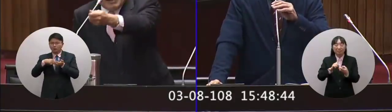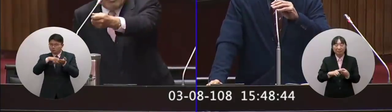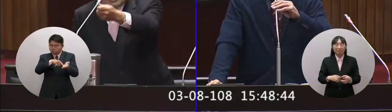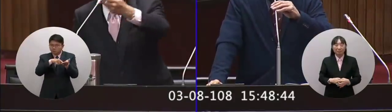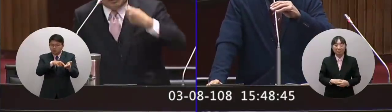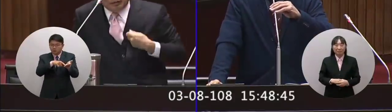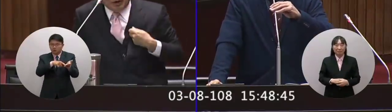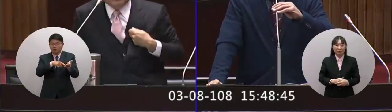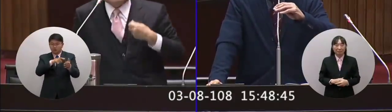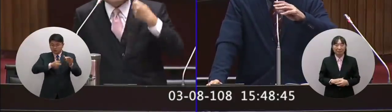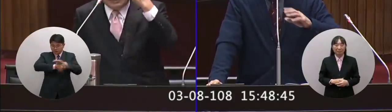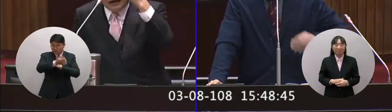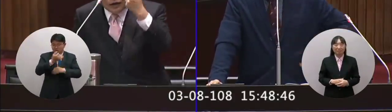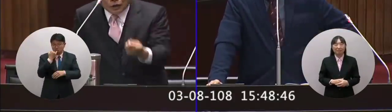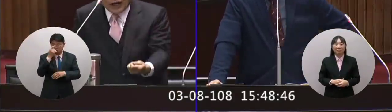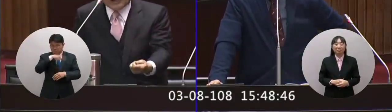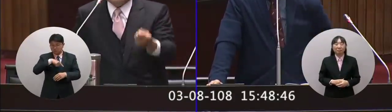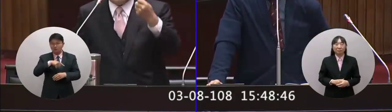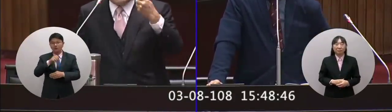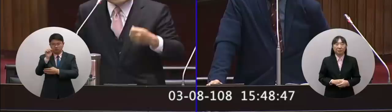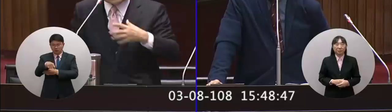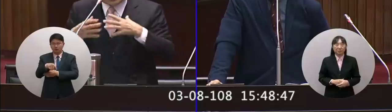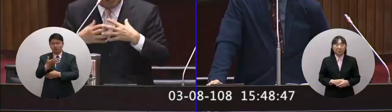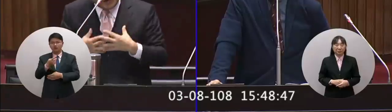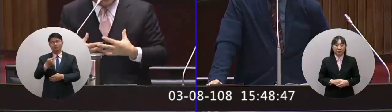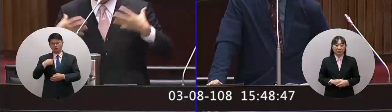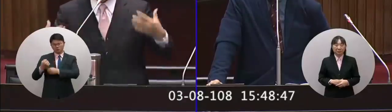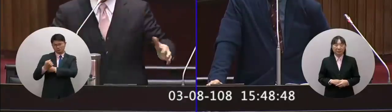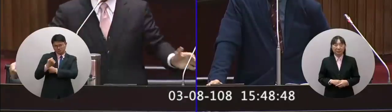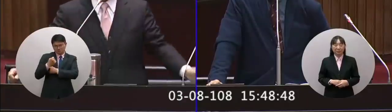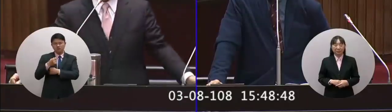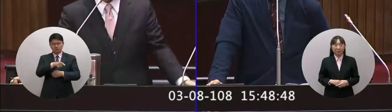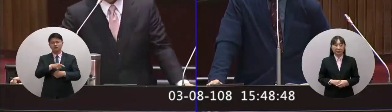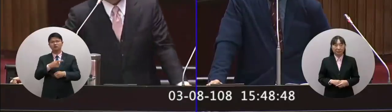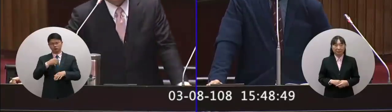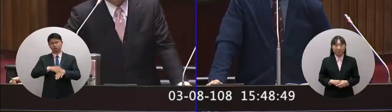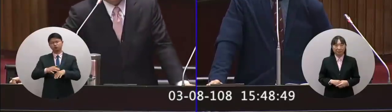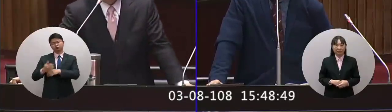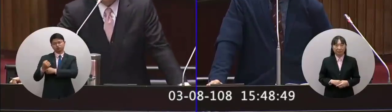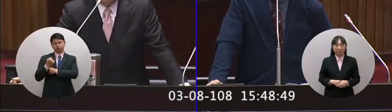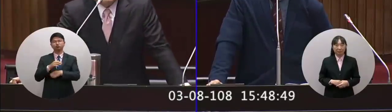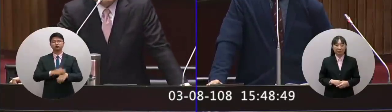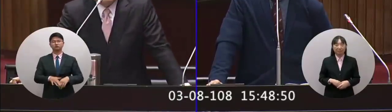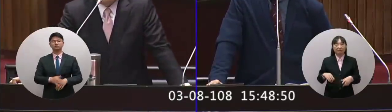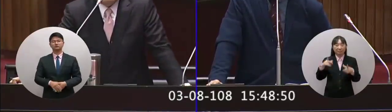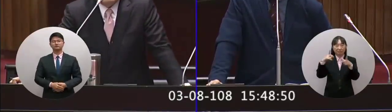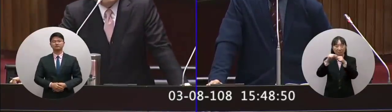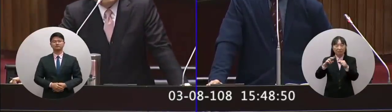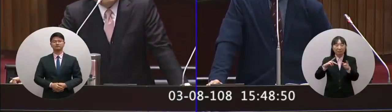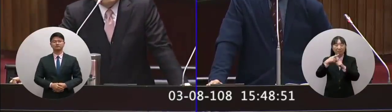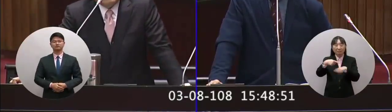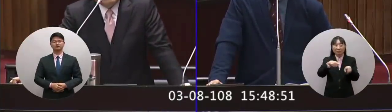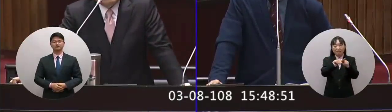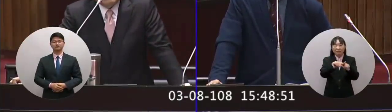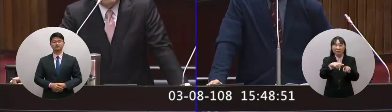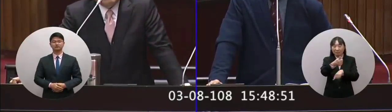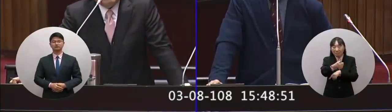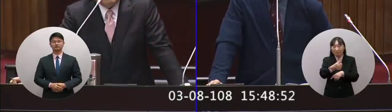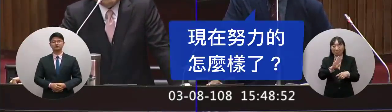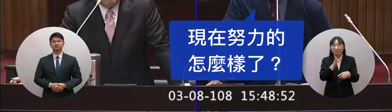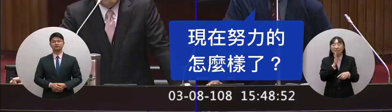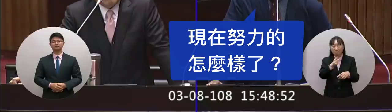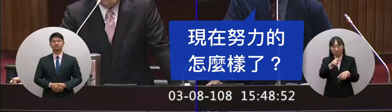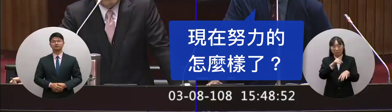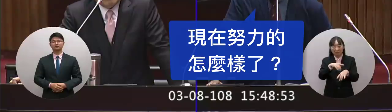人家要讓我們AZB我們要努力做這方面的努力的東西日本跟你好AZB還是不AZB你跟我